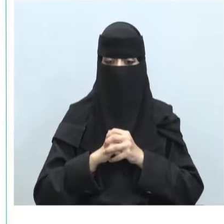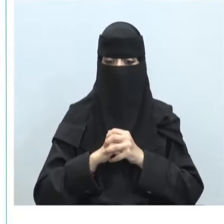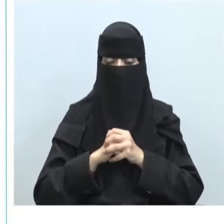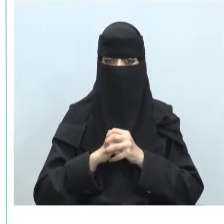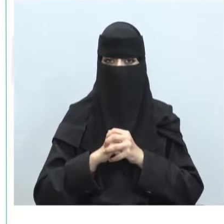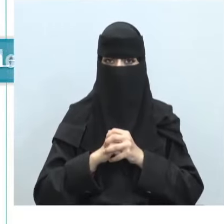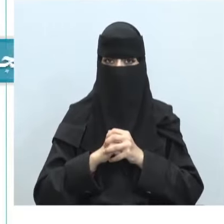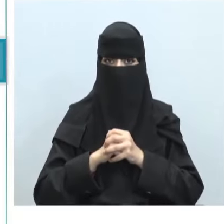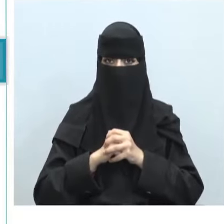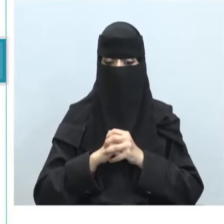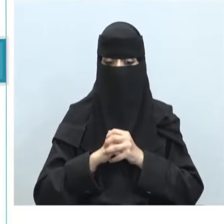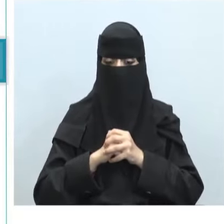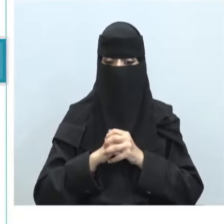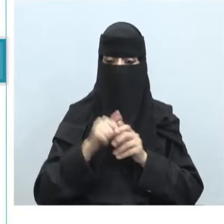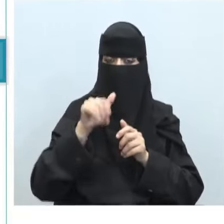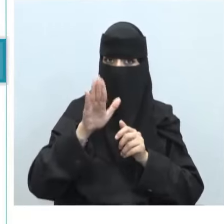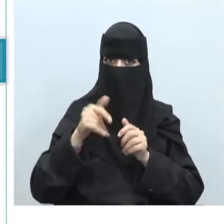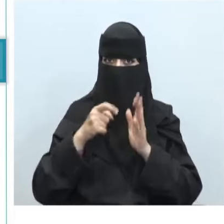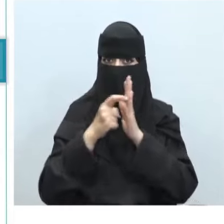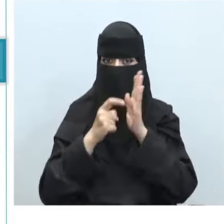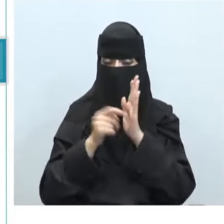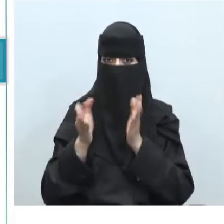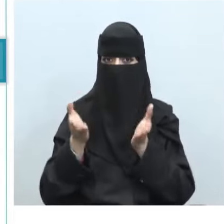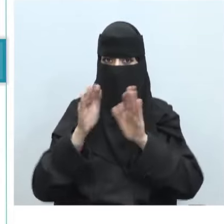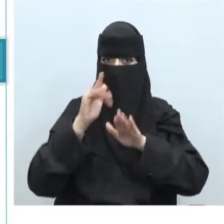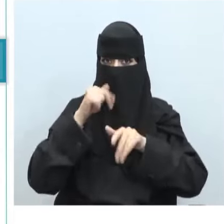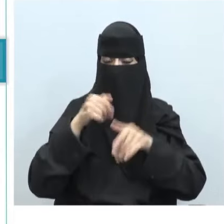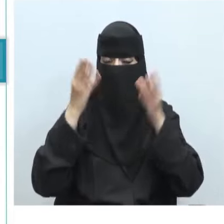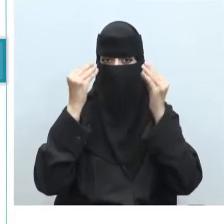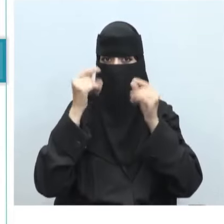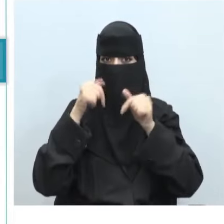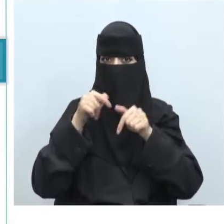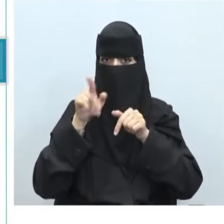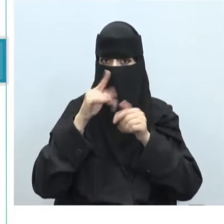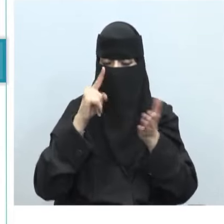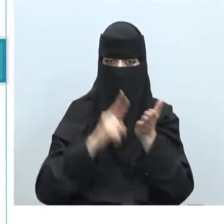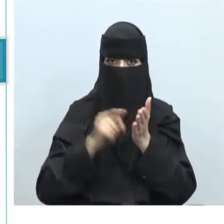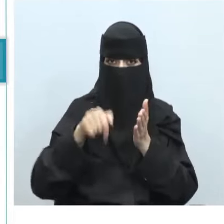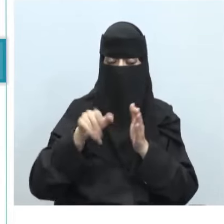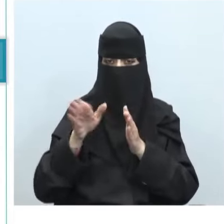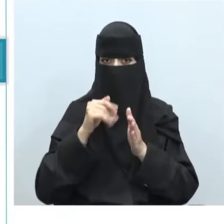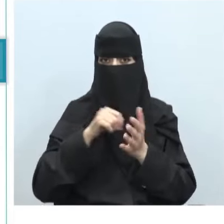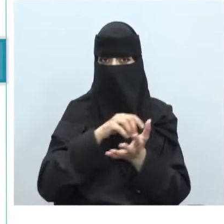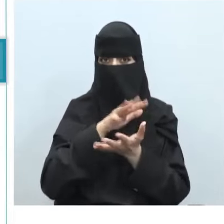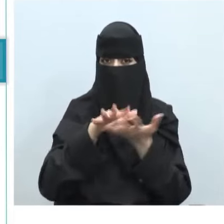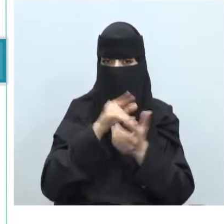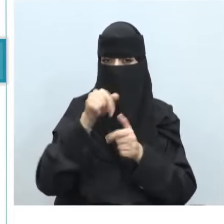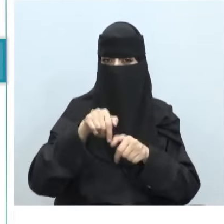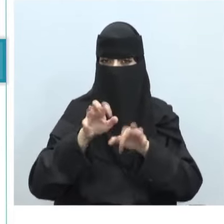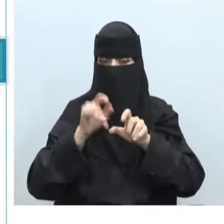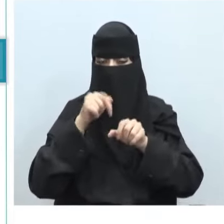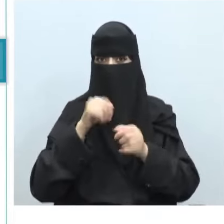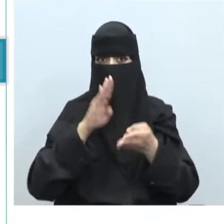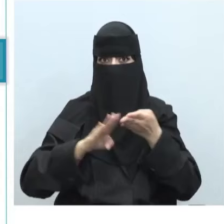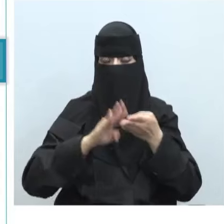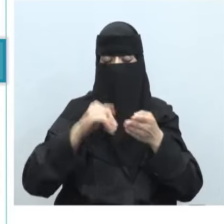كما ذكرنا أيضاً قانون مكافحة الجرائم المعلوماتية بموجبه تعد الجريمة الإلكترونية جريمة